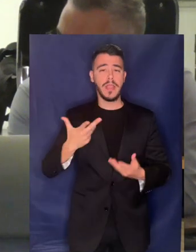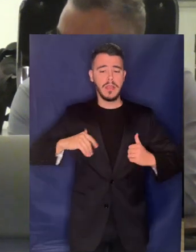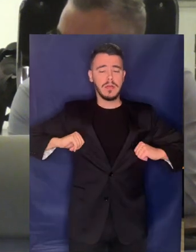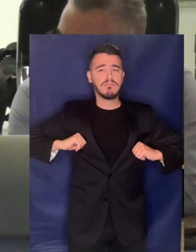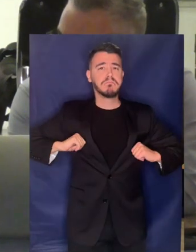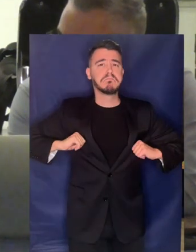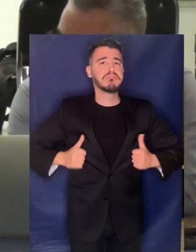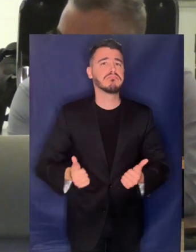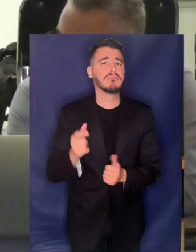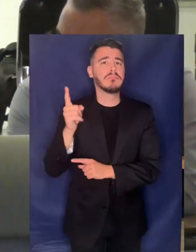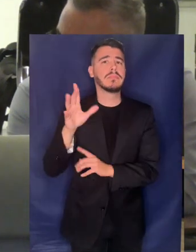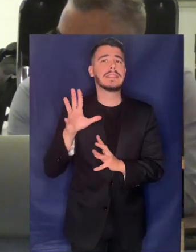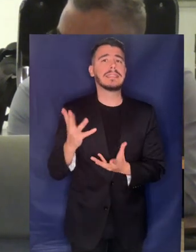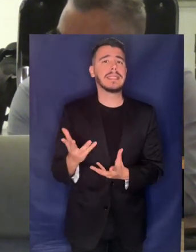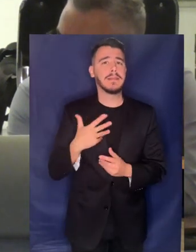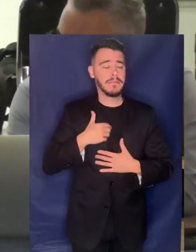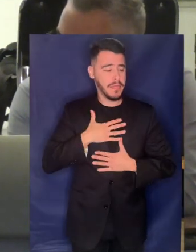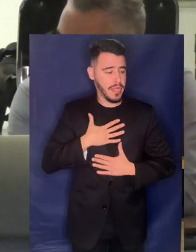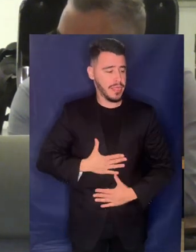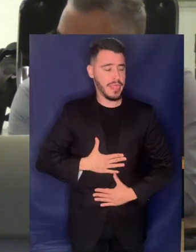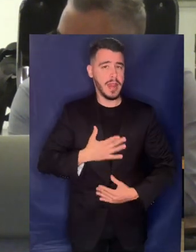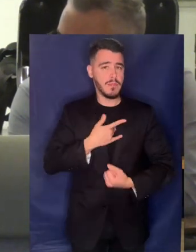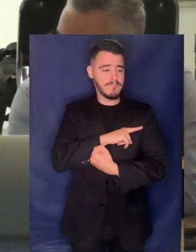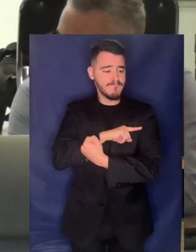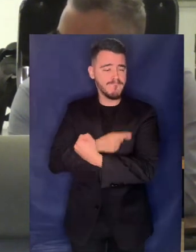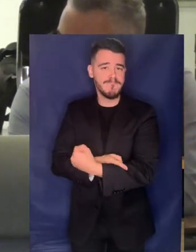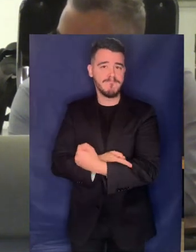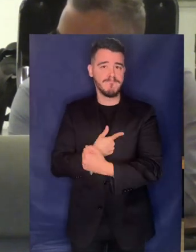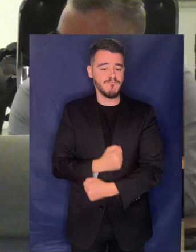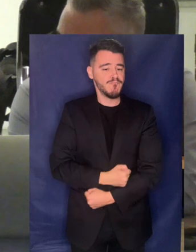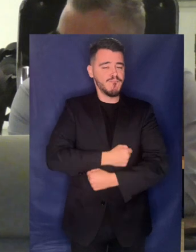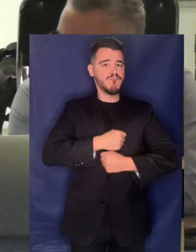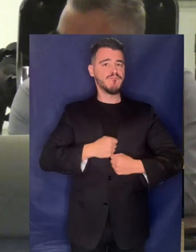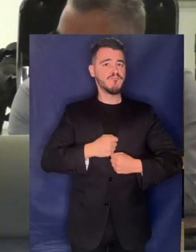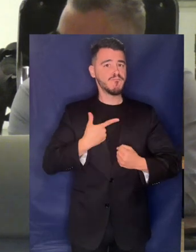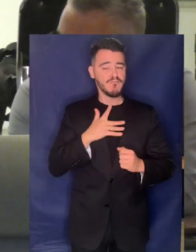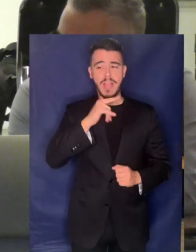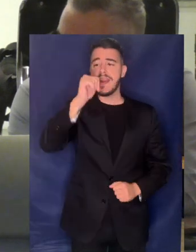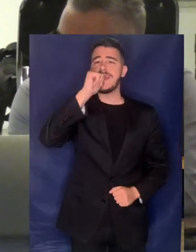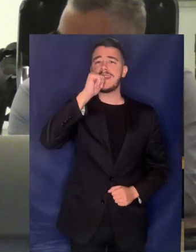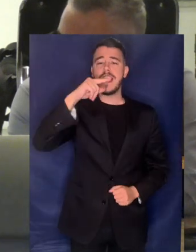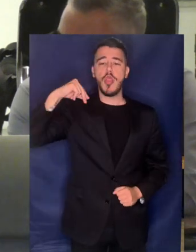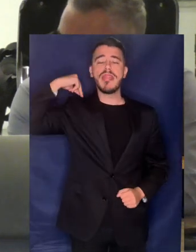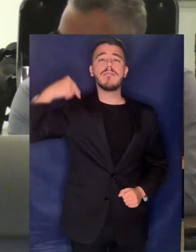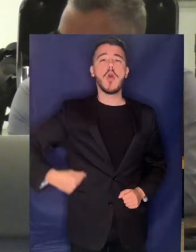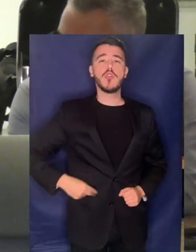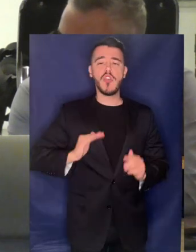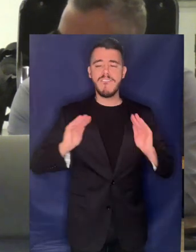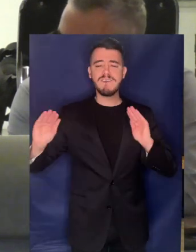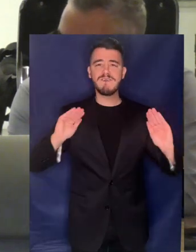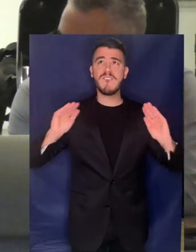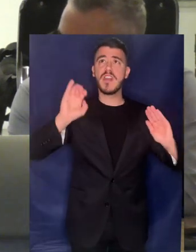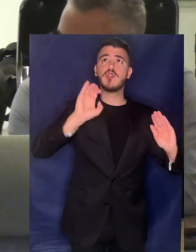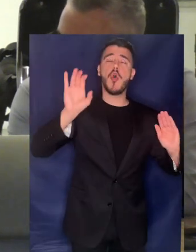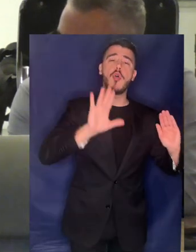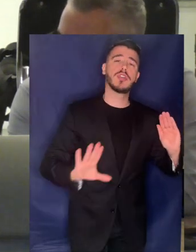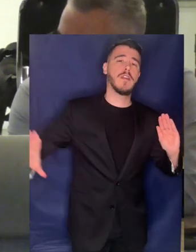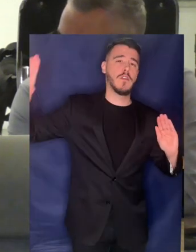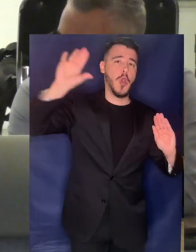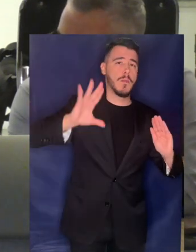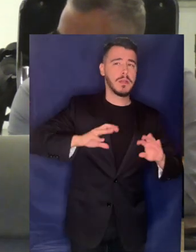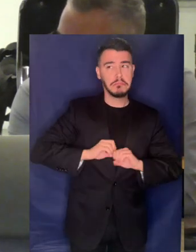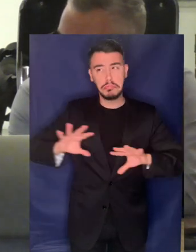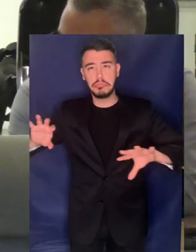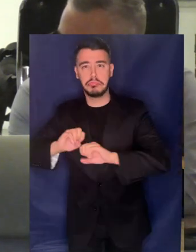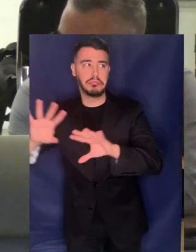βάλει ως σκοπό της την ενίσχυση για τη διατήρηση του δημόσιου χαρακτήρα του νερού Μεταφέροντας κάποια